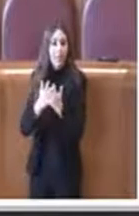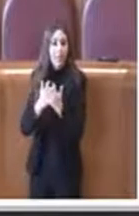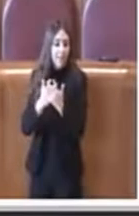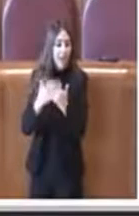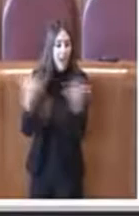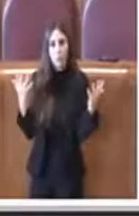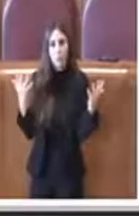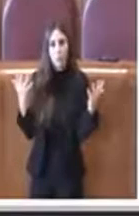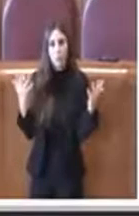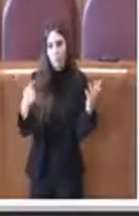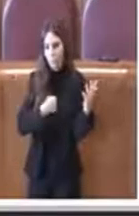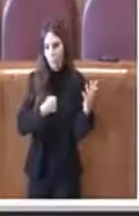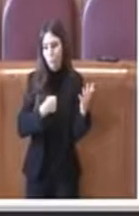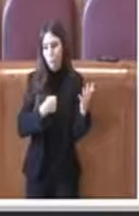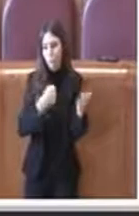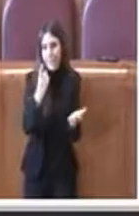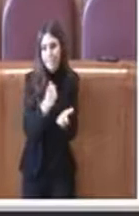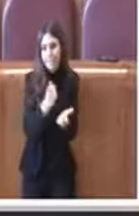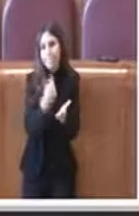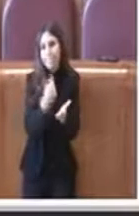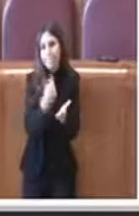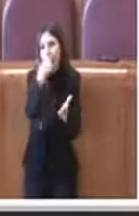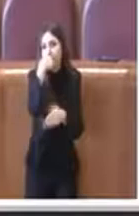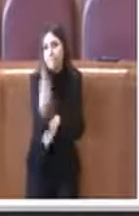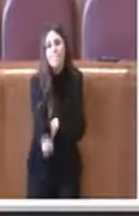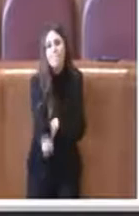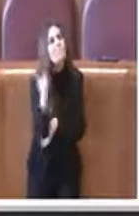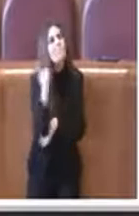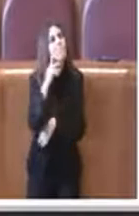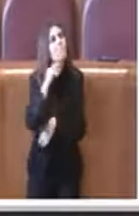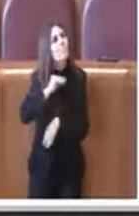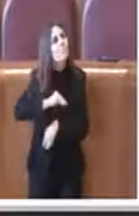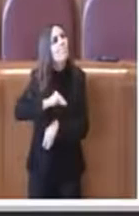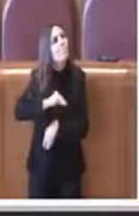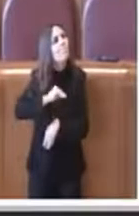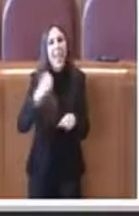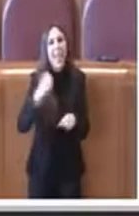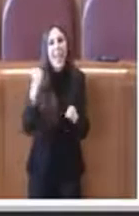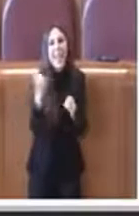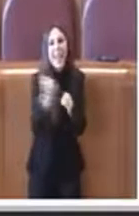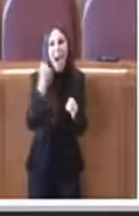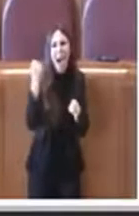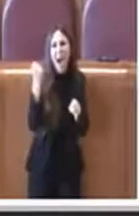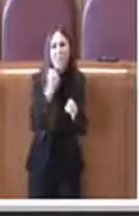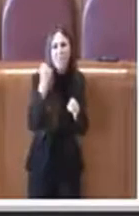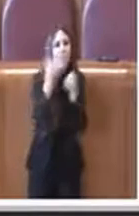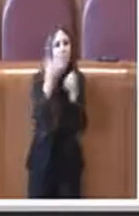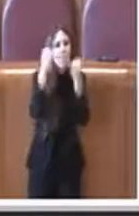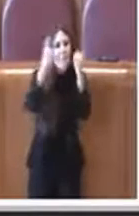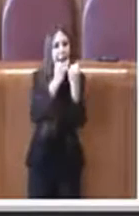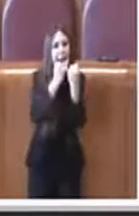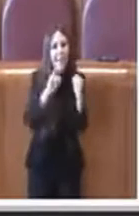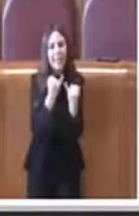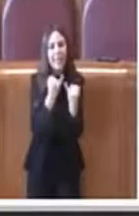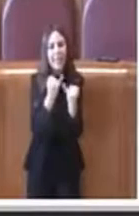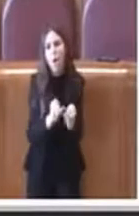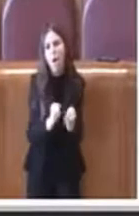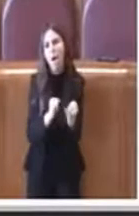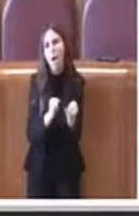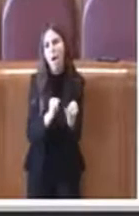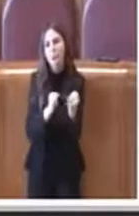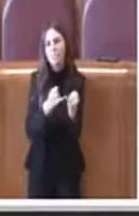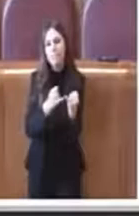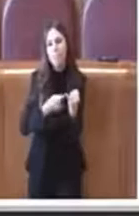devo dire mi sento che il lavoro che è stato svolto veramente minuzioso sui